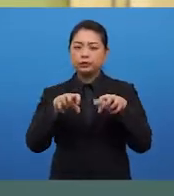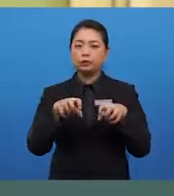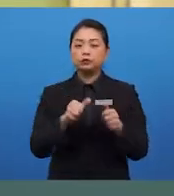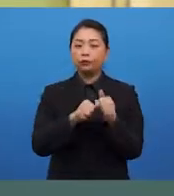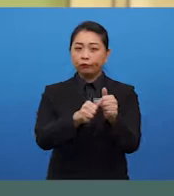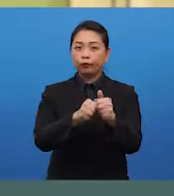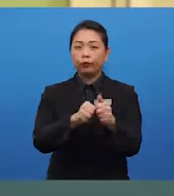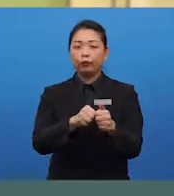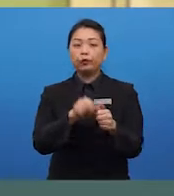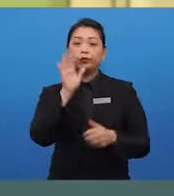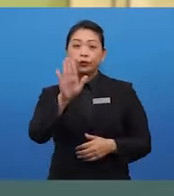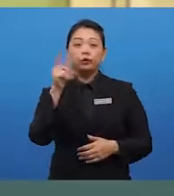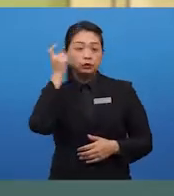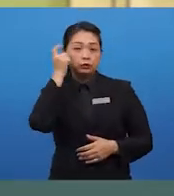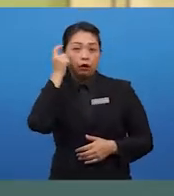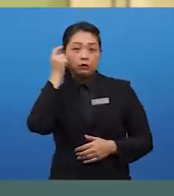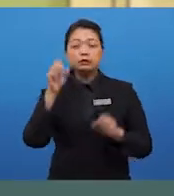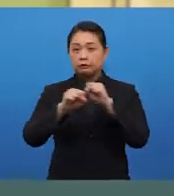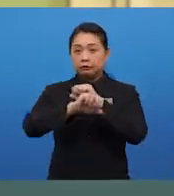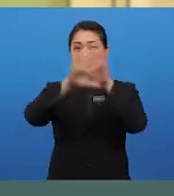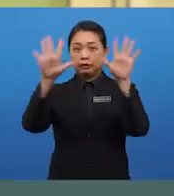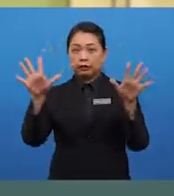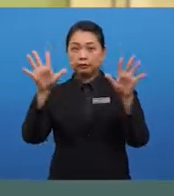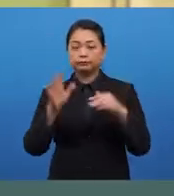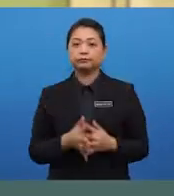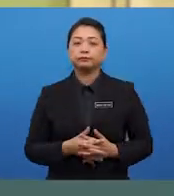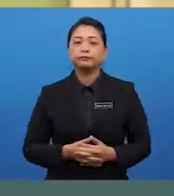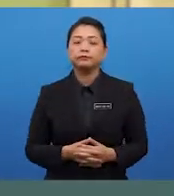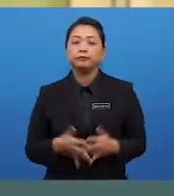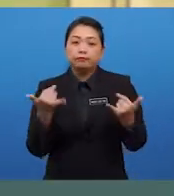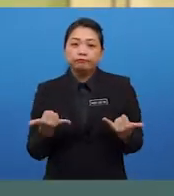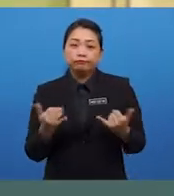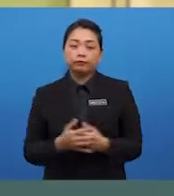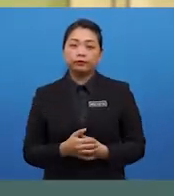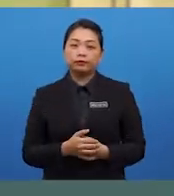of thoughts clearly. Now,